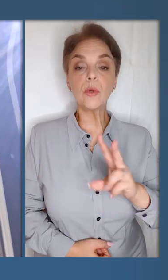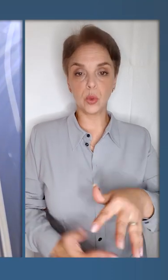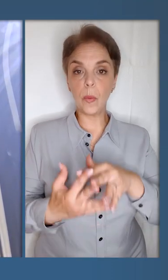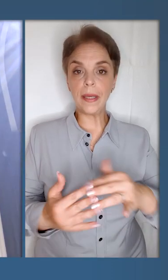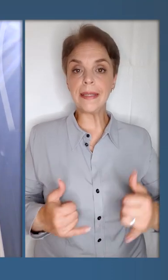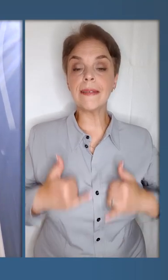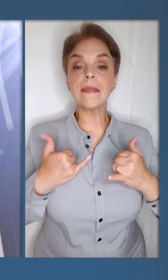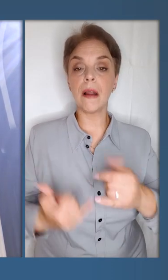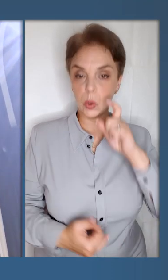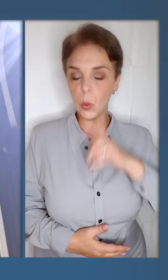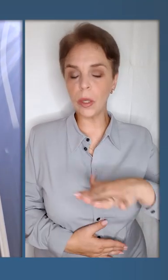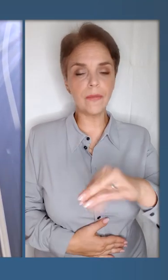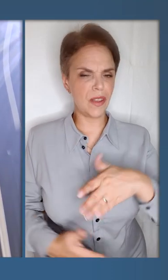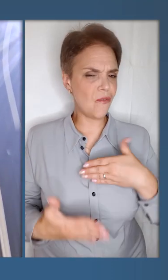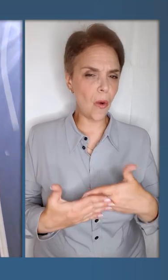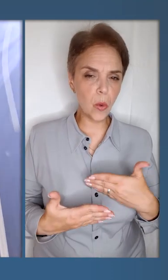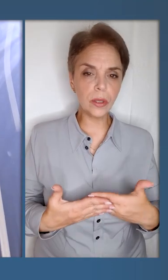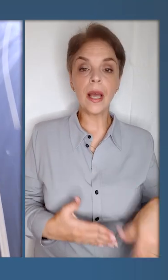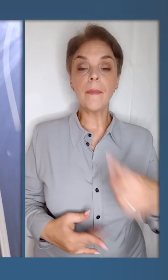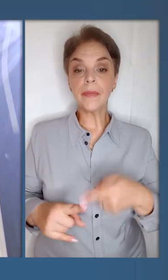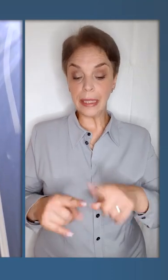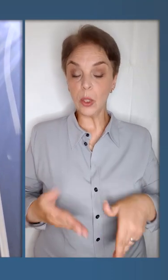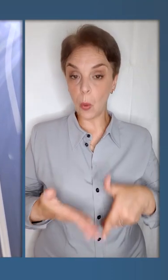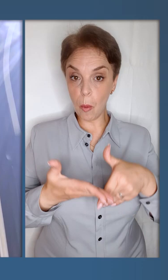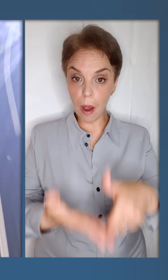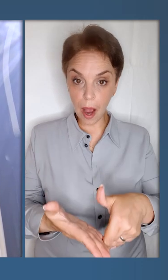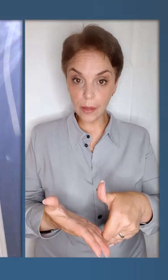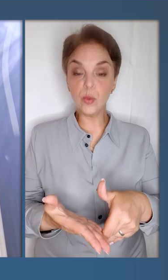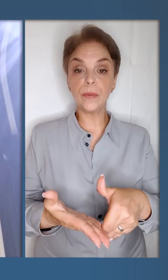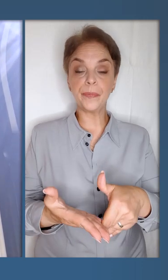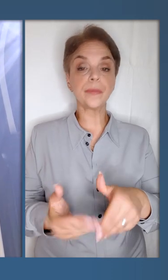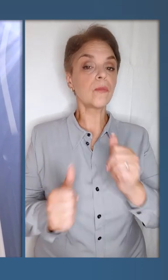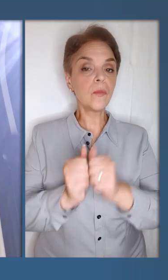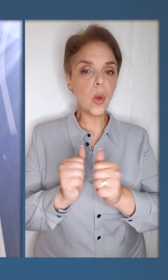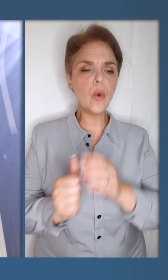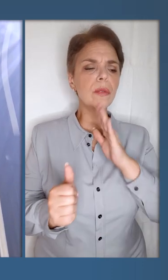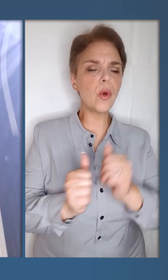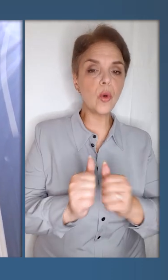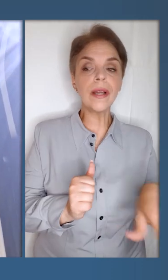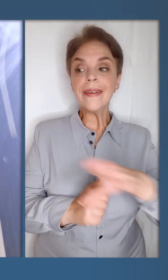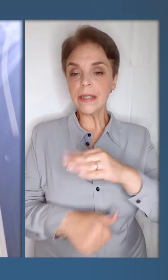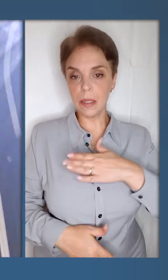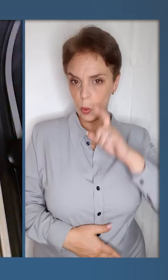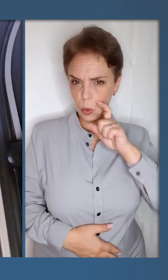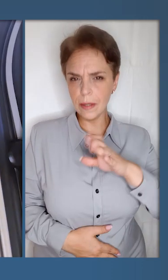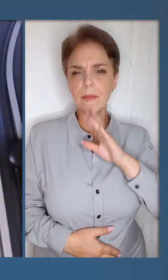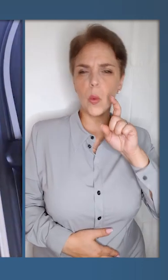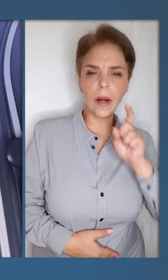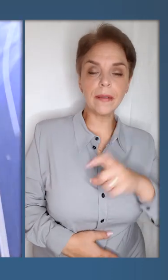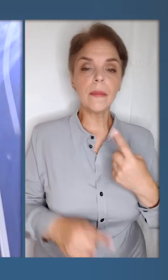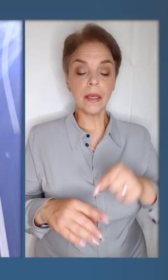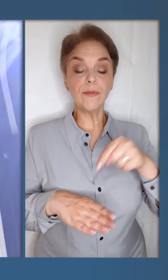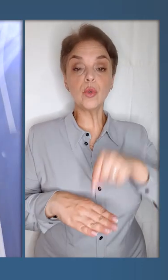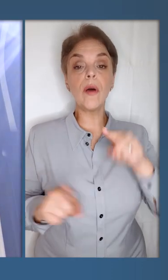усім, хто б'ється заради України, усім волонтерам, які допомагають кожному і кожнім, всім українцям,